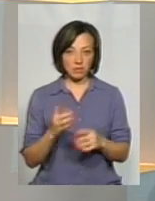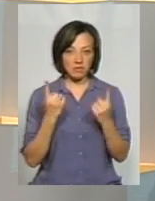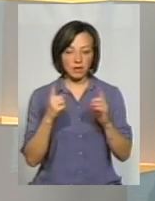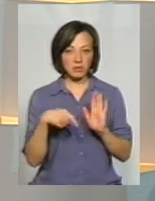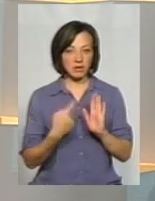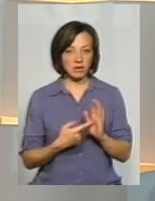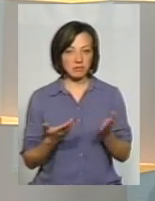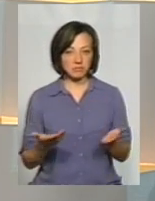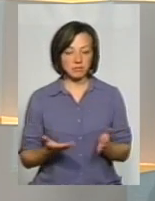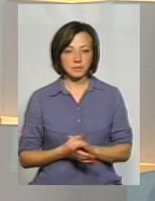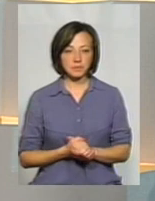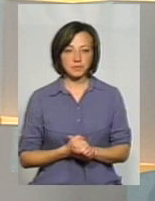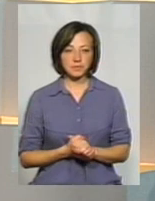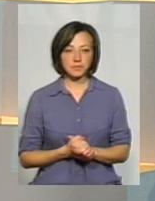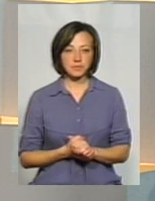питання.